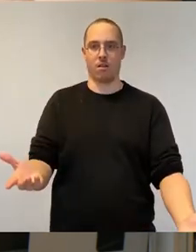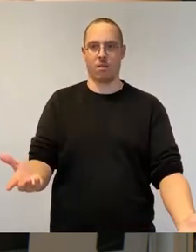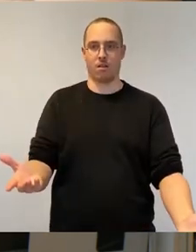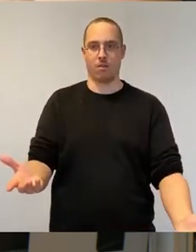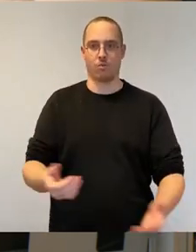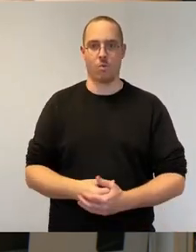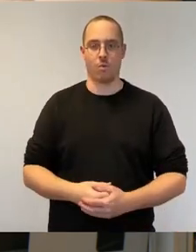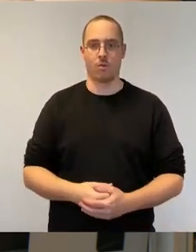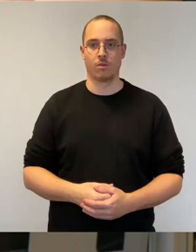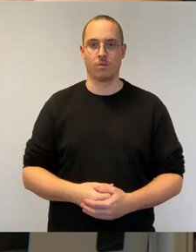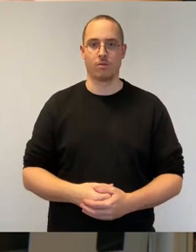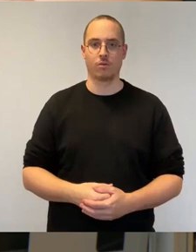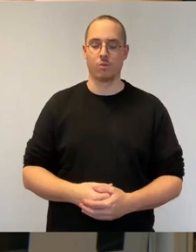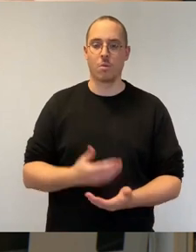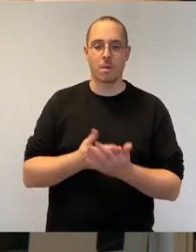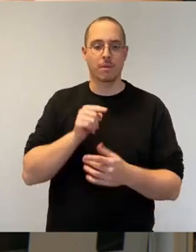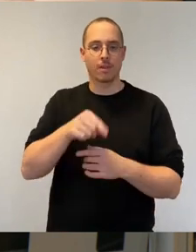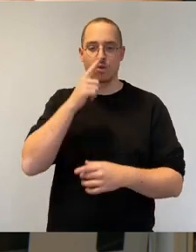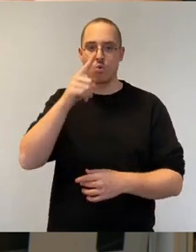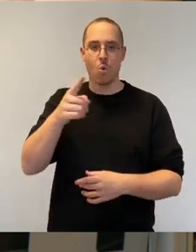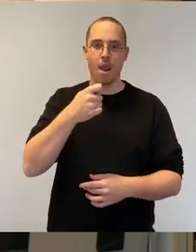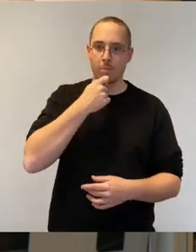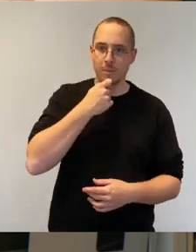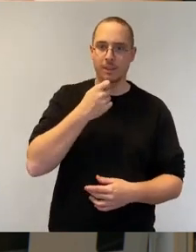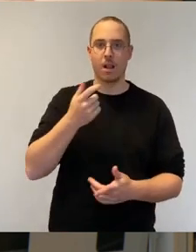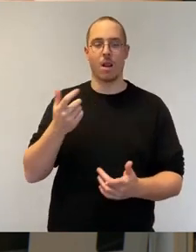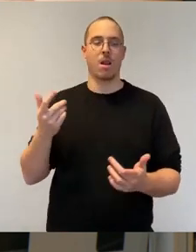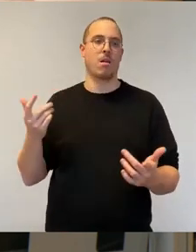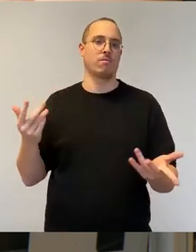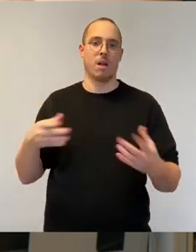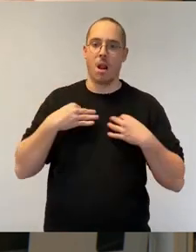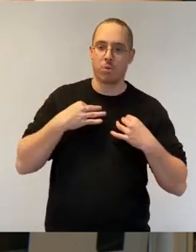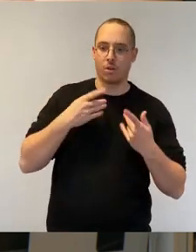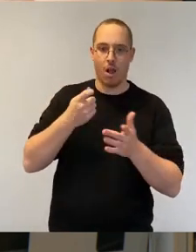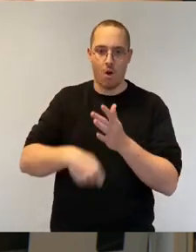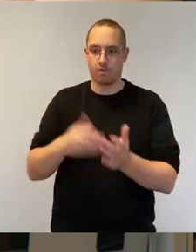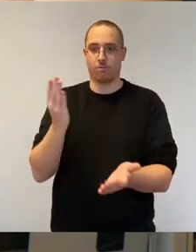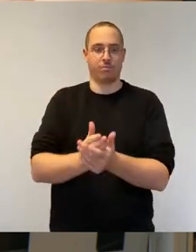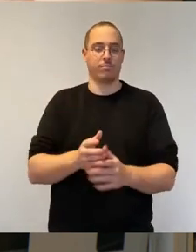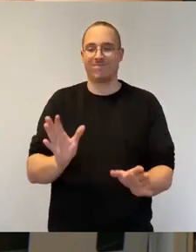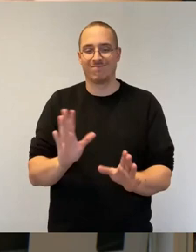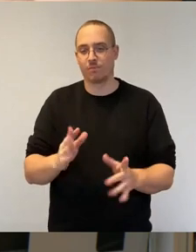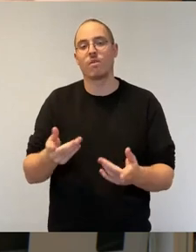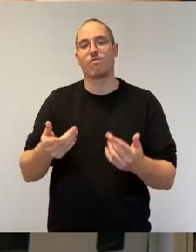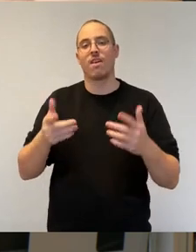zu kaufen. Das spricht aus meiner Sicht auch gegen den Ausschluss von bestimmten Unternehmen, wie ihn die AfD gern haben würde.